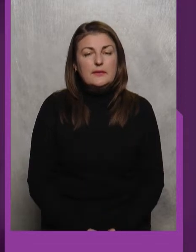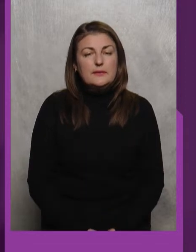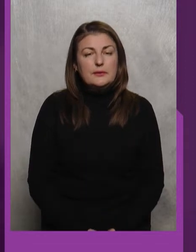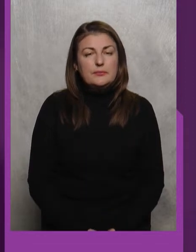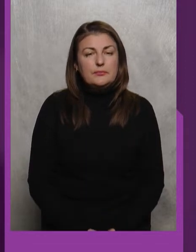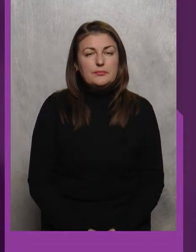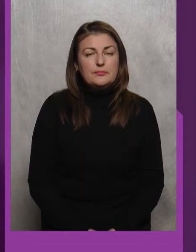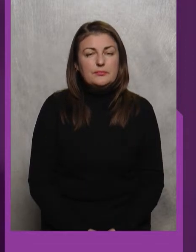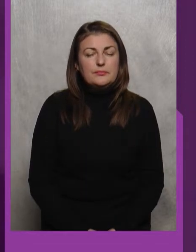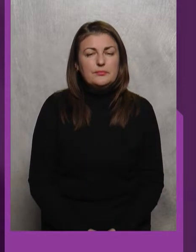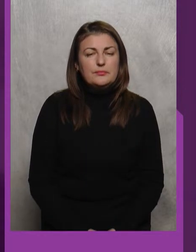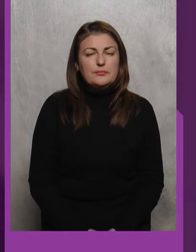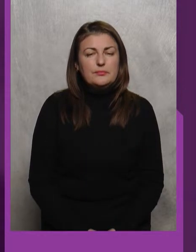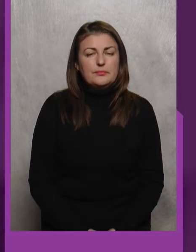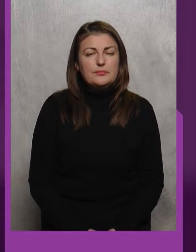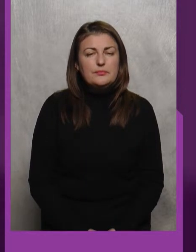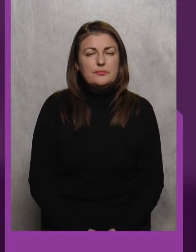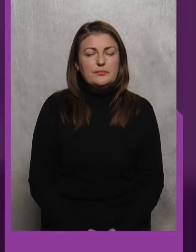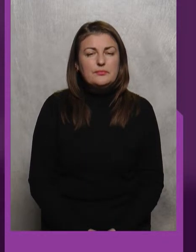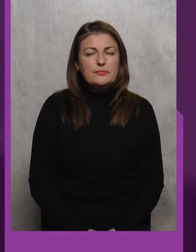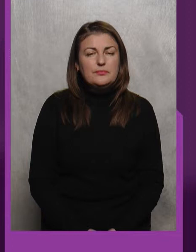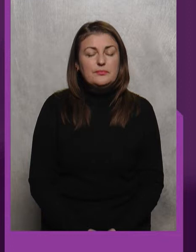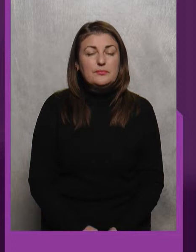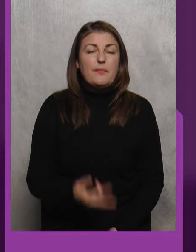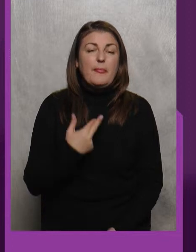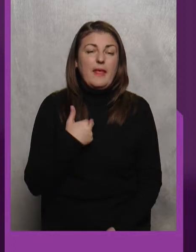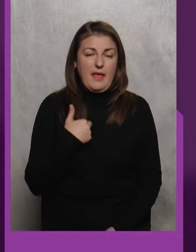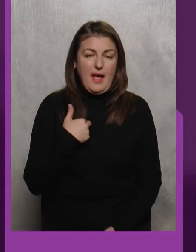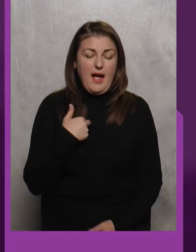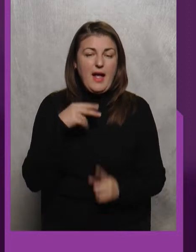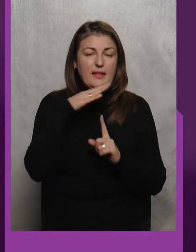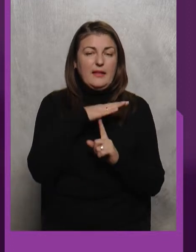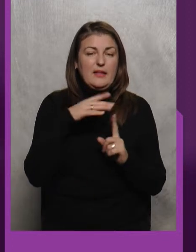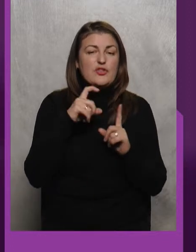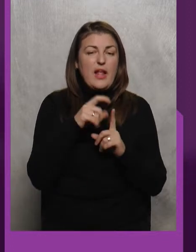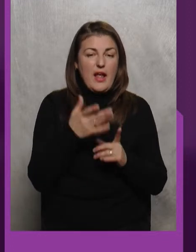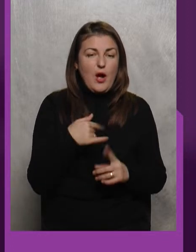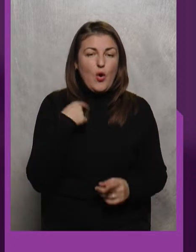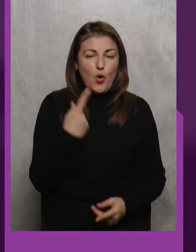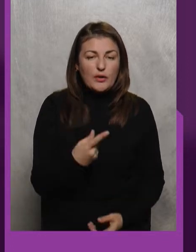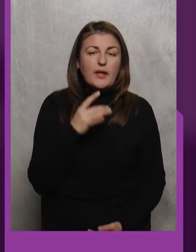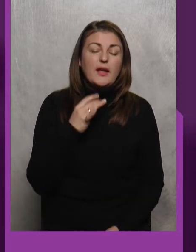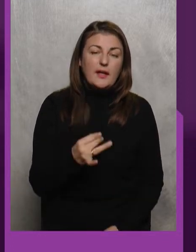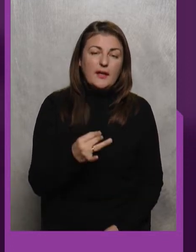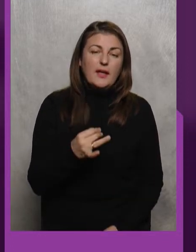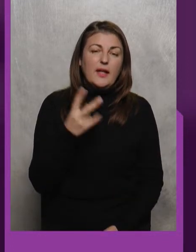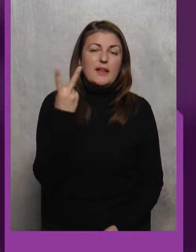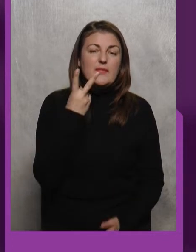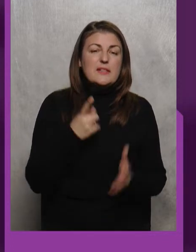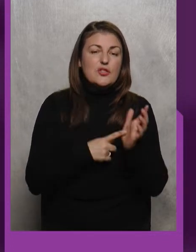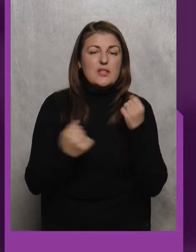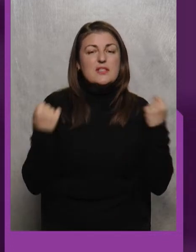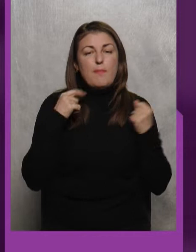Я Технічний делегат Один І 26